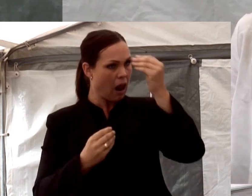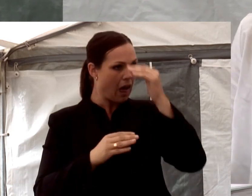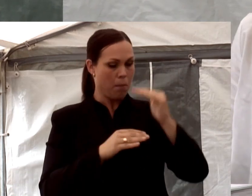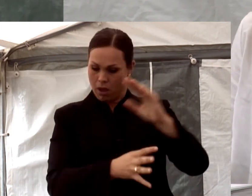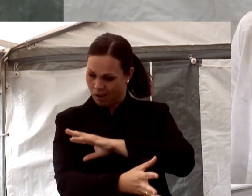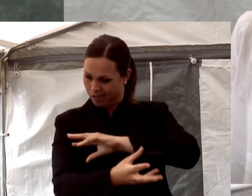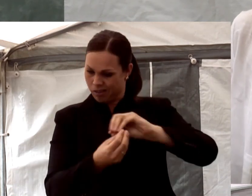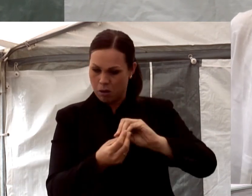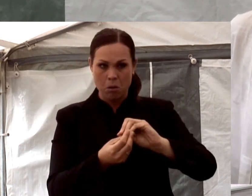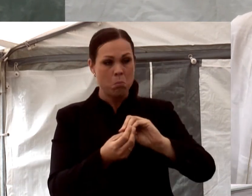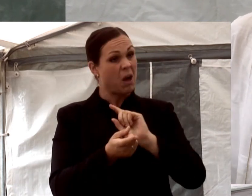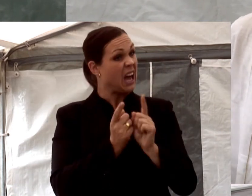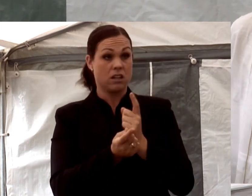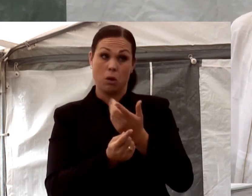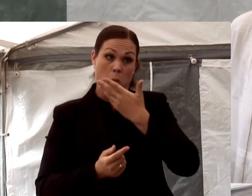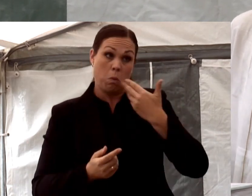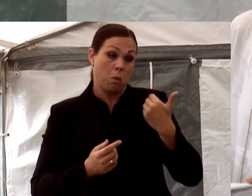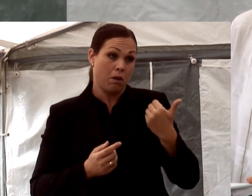Men inte nödvändigtvis gjort det faktiskt.